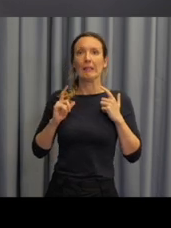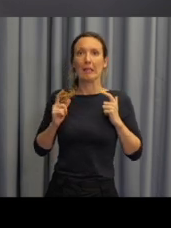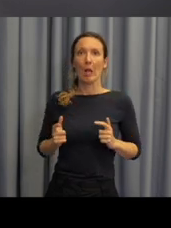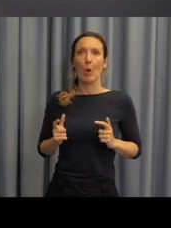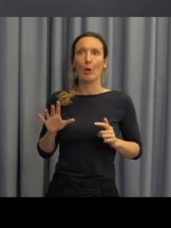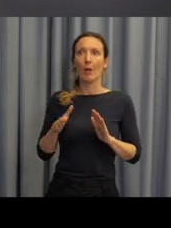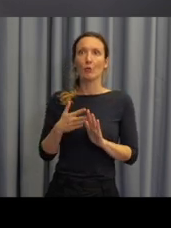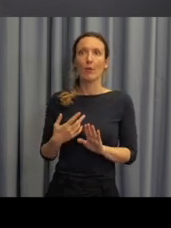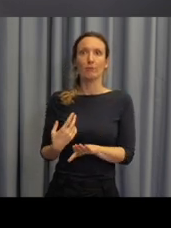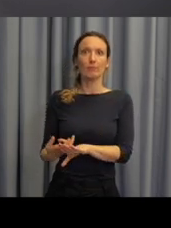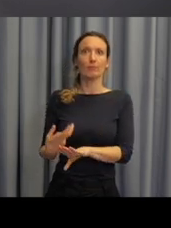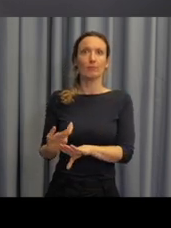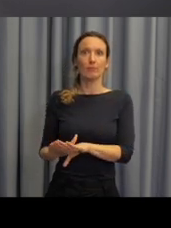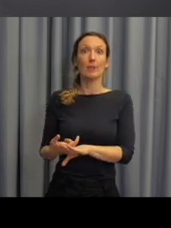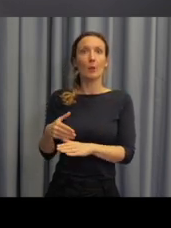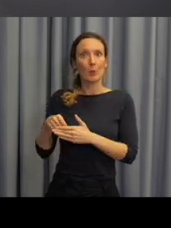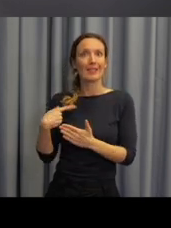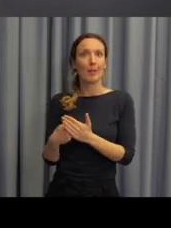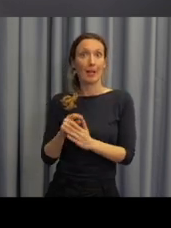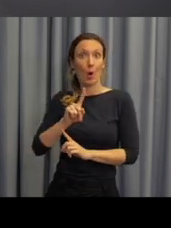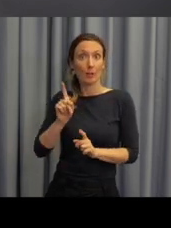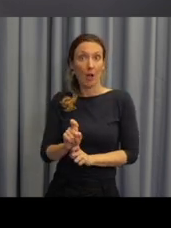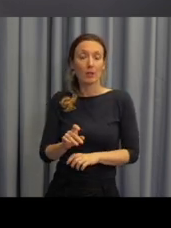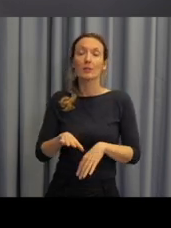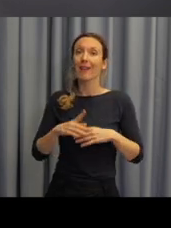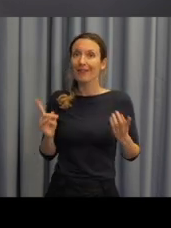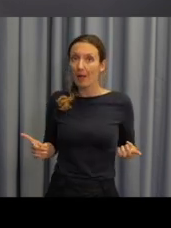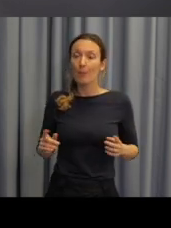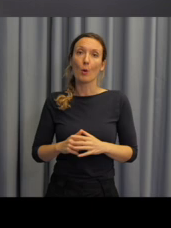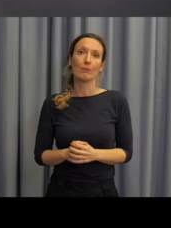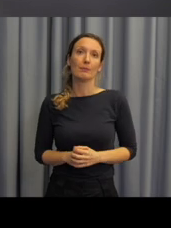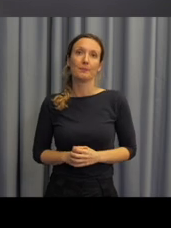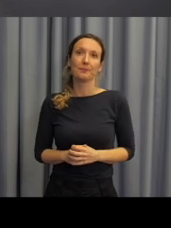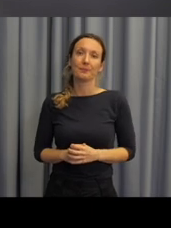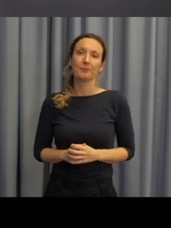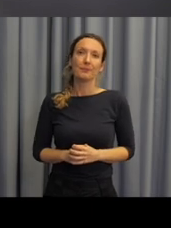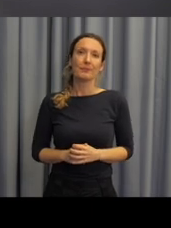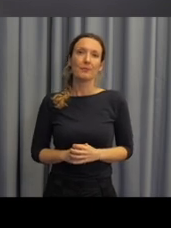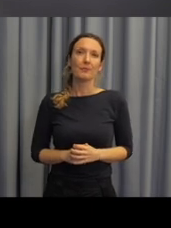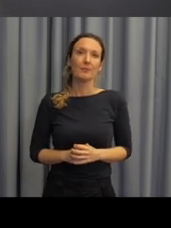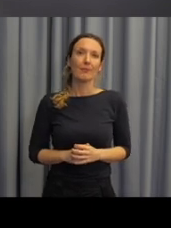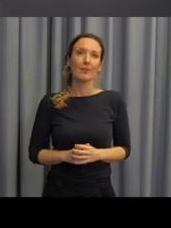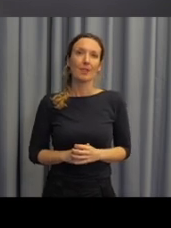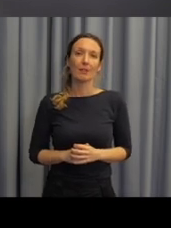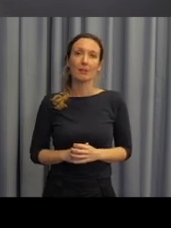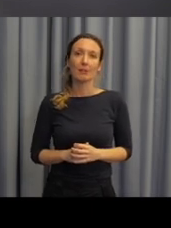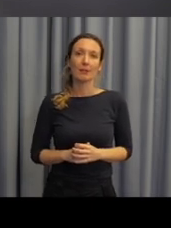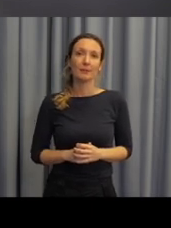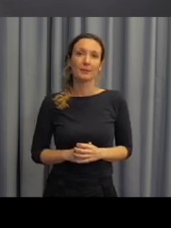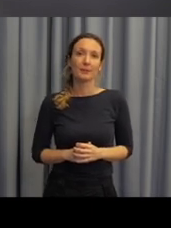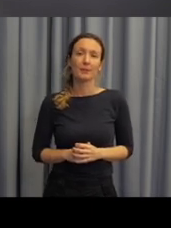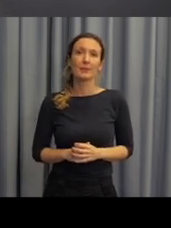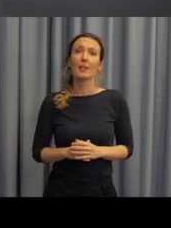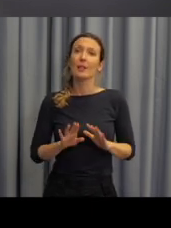tak toto právě nahrazujeme, kompenzujeme nějakou řečí těla, například poklepáním, nebo zase